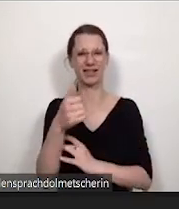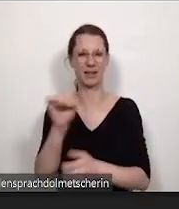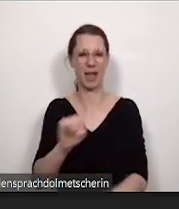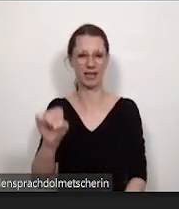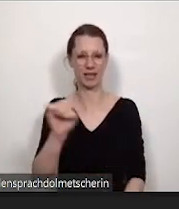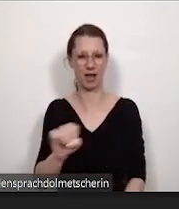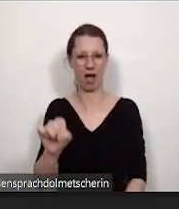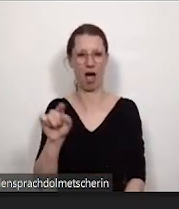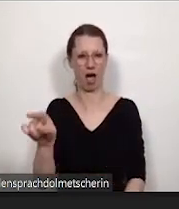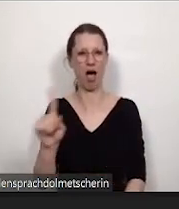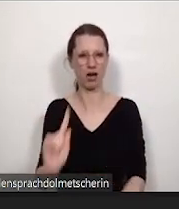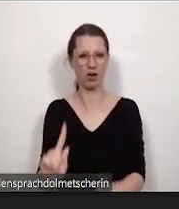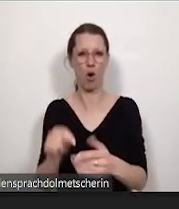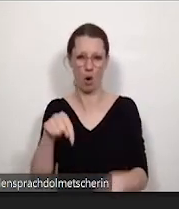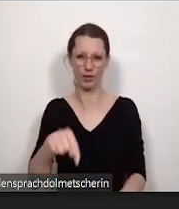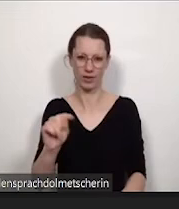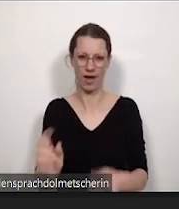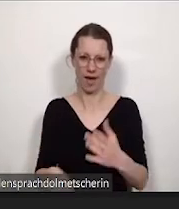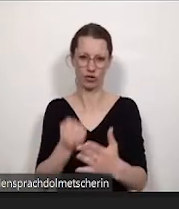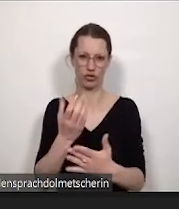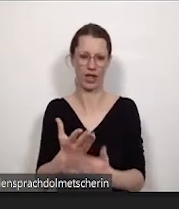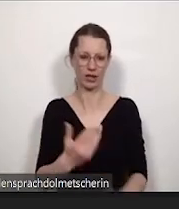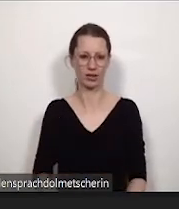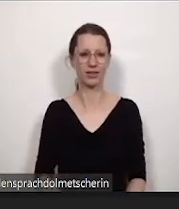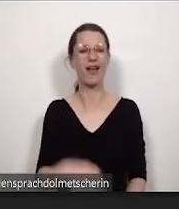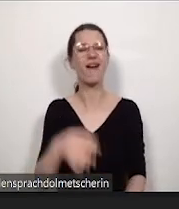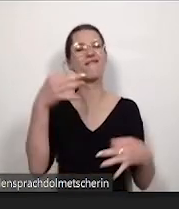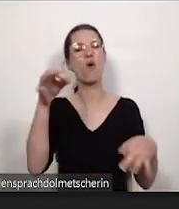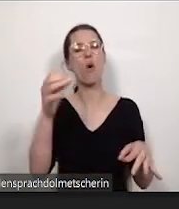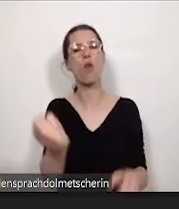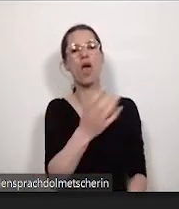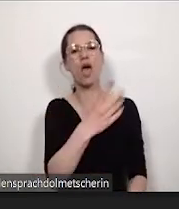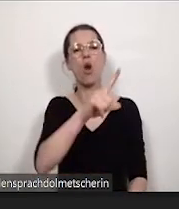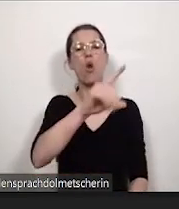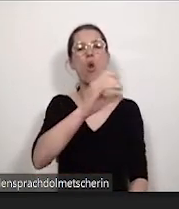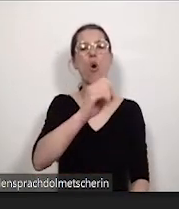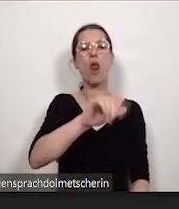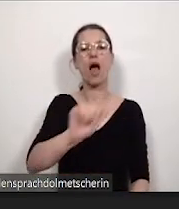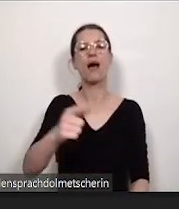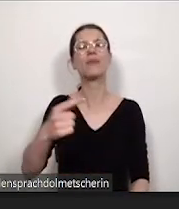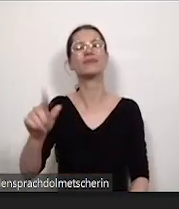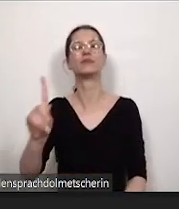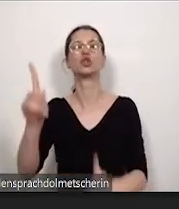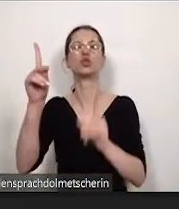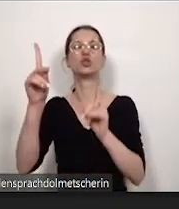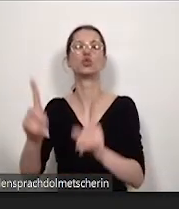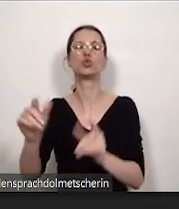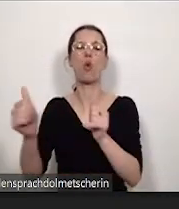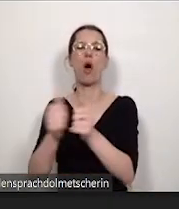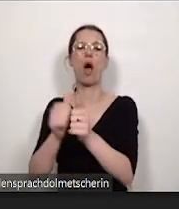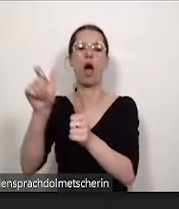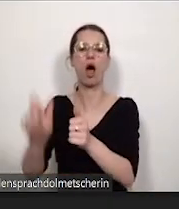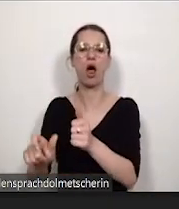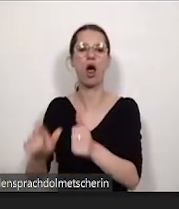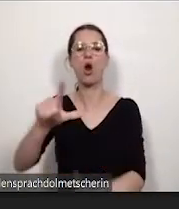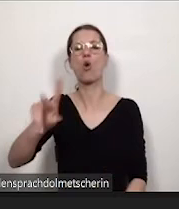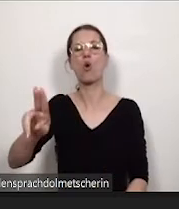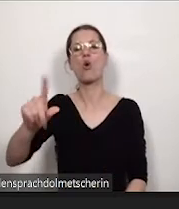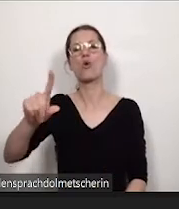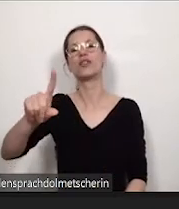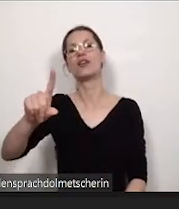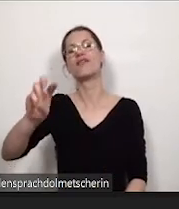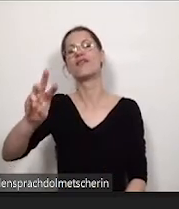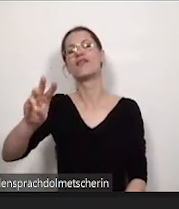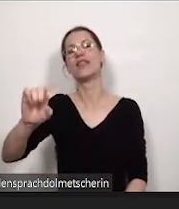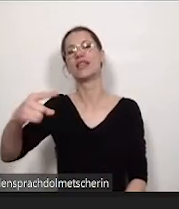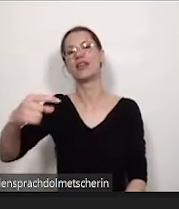Und auf der Folie sieht man hier Lola mit ihrem Tutor Ludwig. Und Lola ist eine Erstsemesterin, die stelle ich gleich auch noch